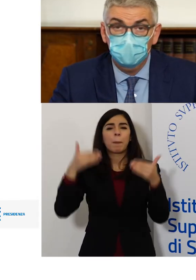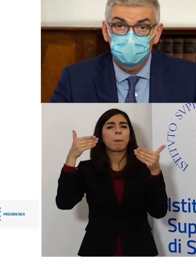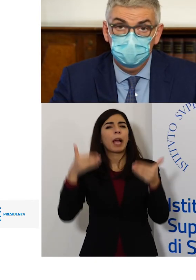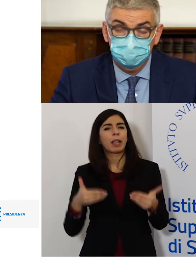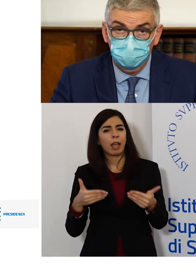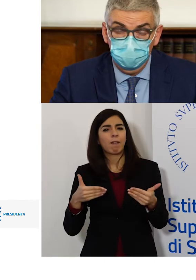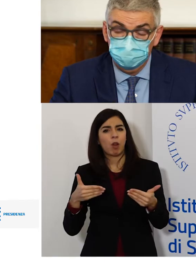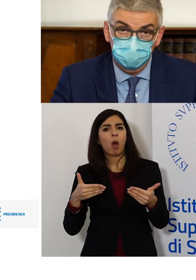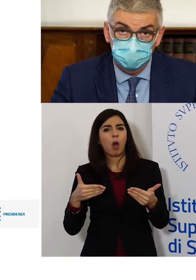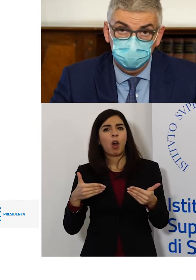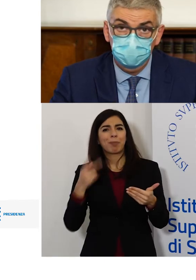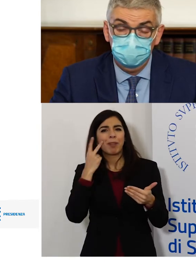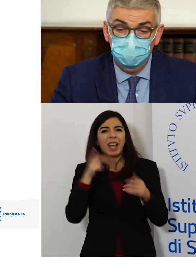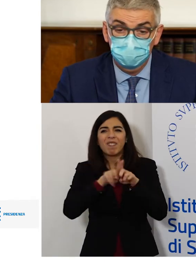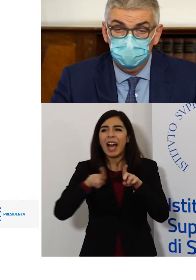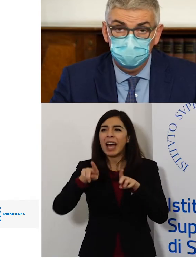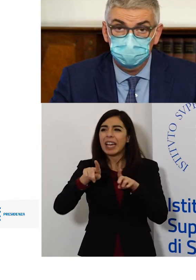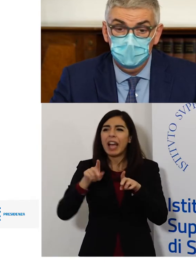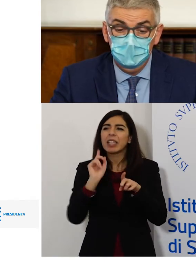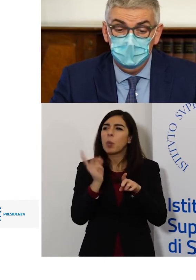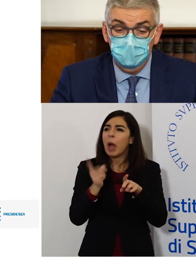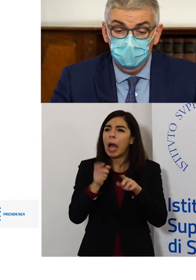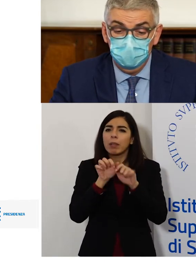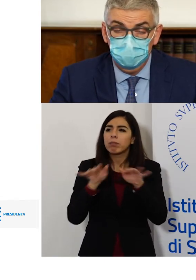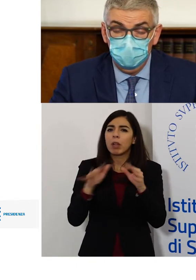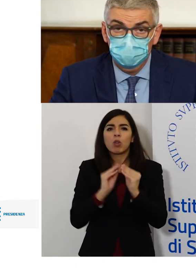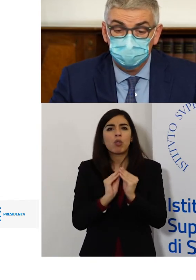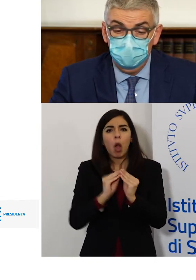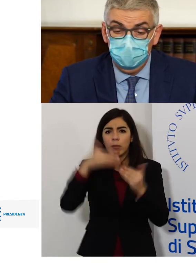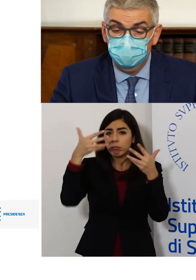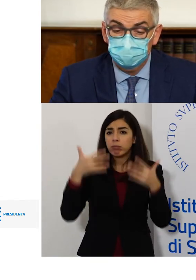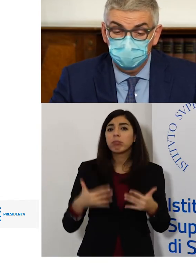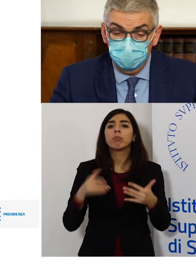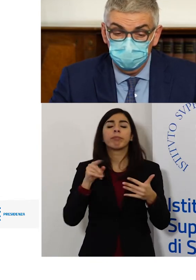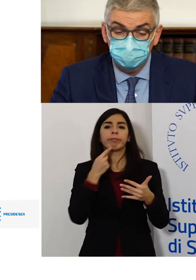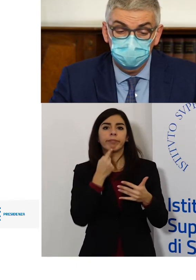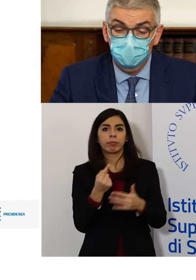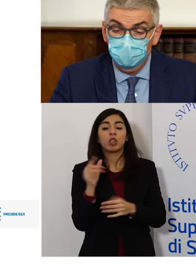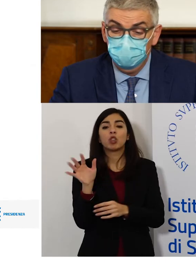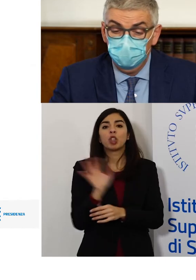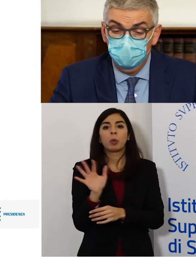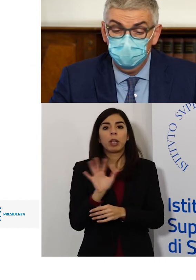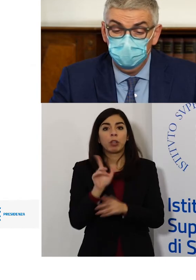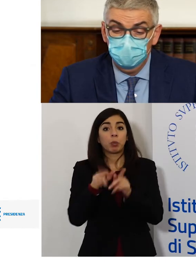che raccoglie i sequenziamenti dei virus, vengono segnalate 55